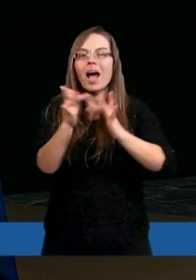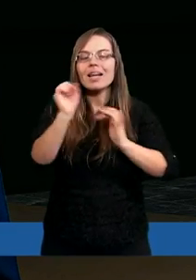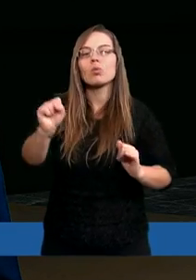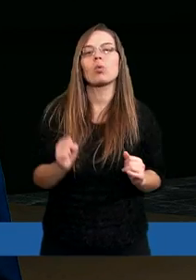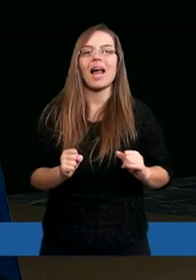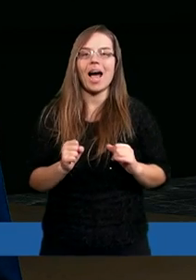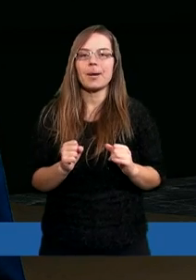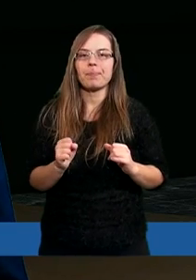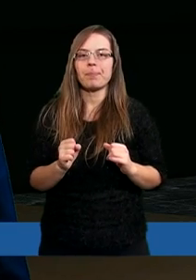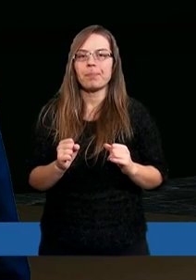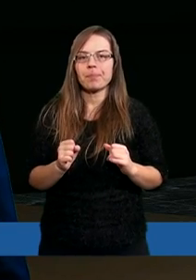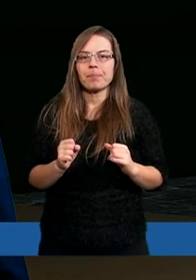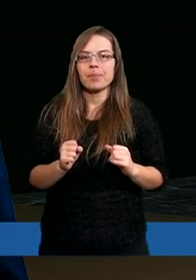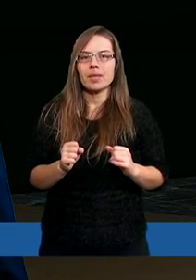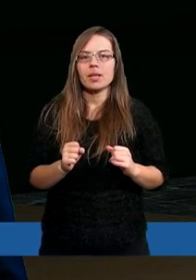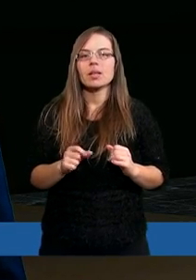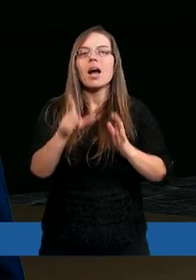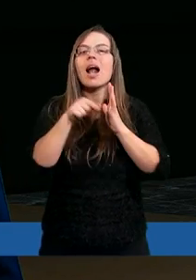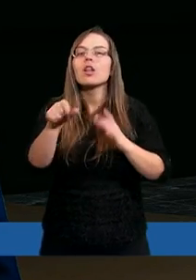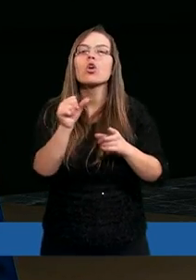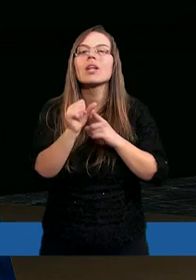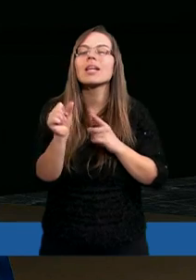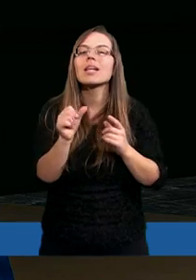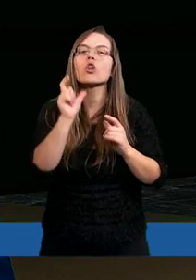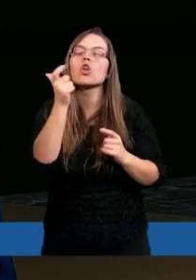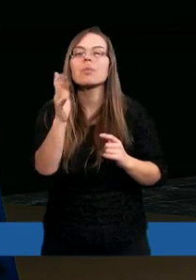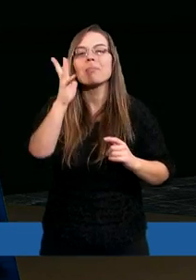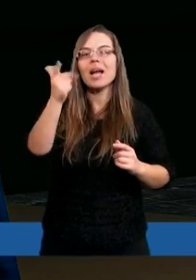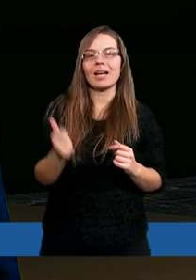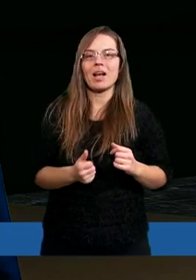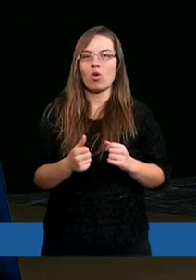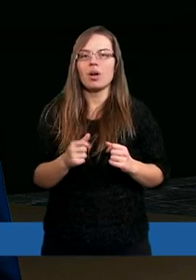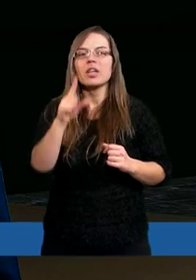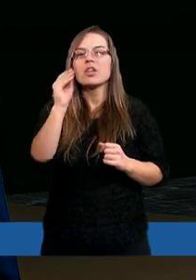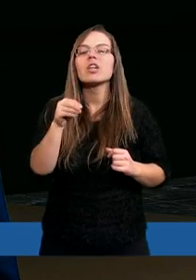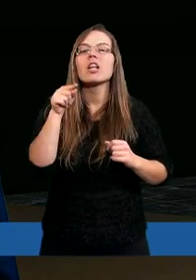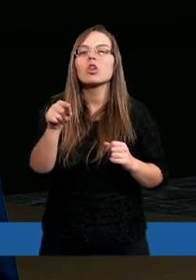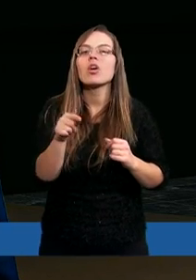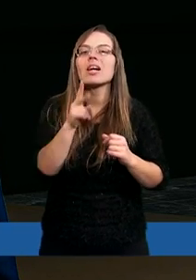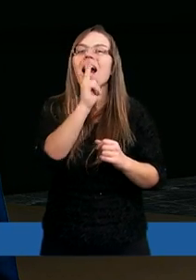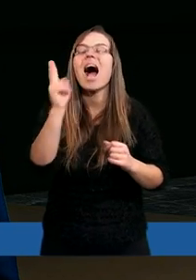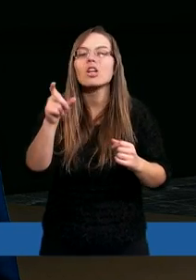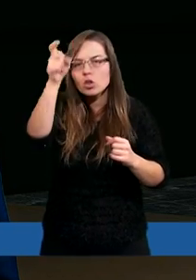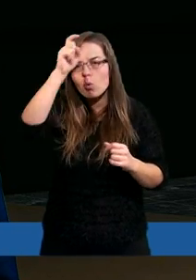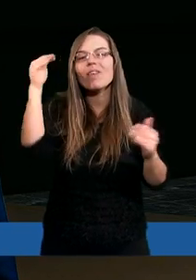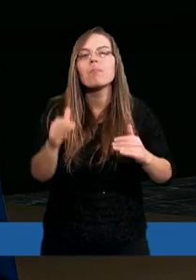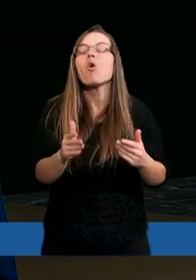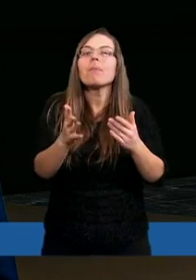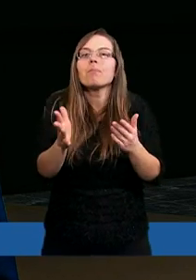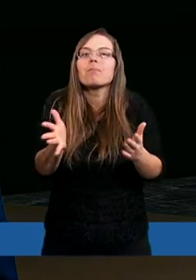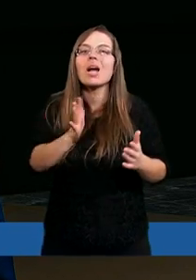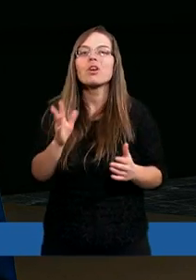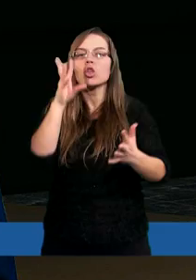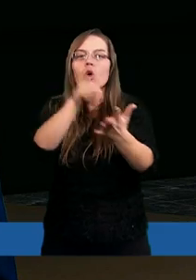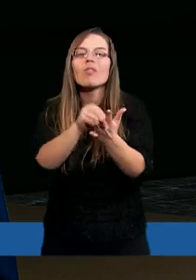Chrystusa na tą ziemię. To jest dla mnie piękne, że tego każdy człowiek może być